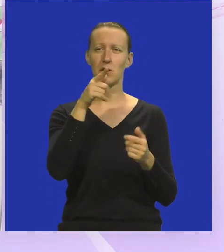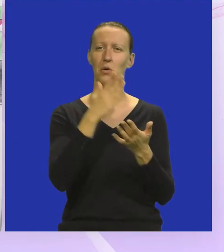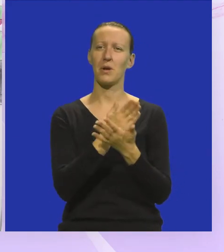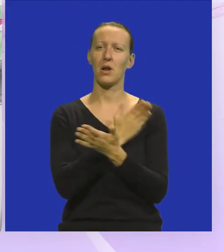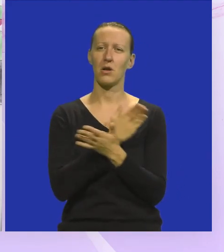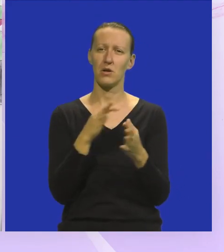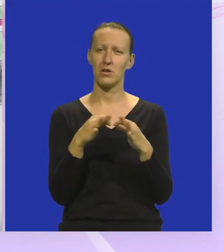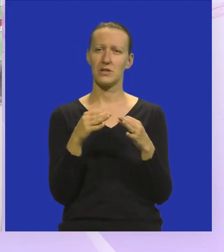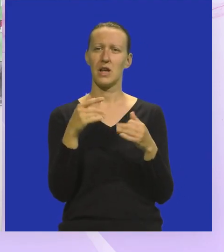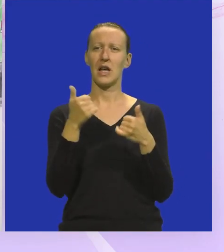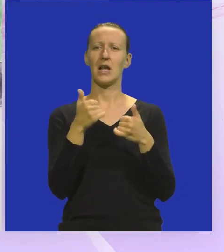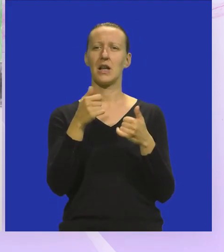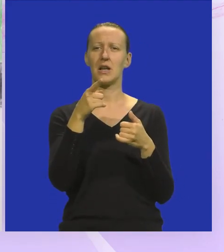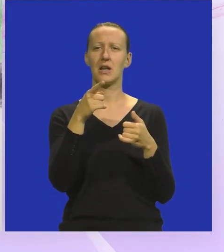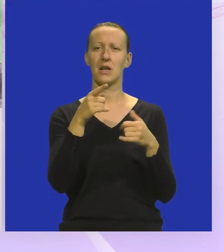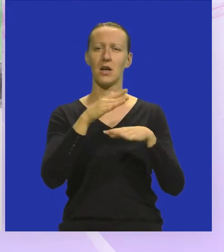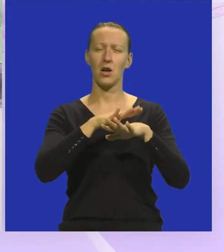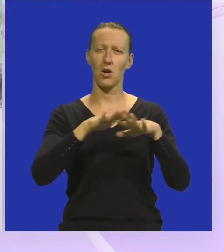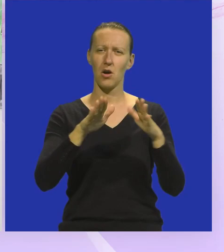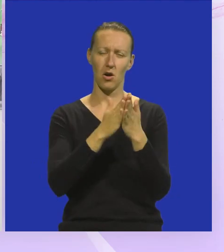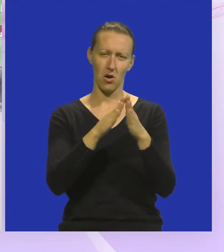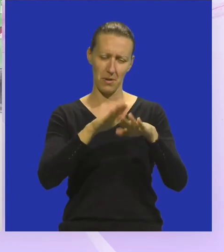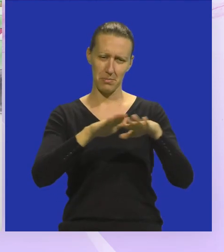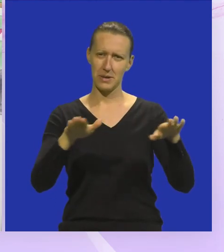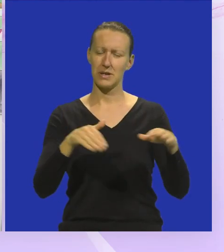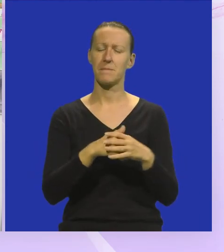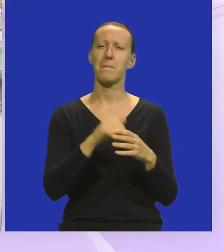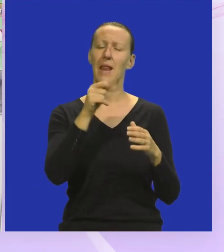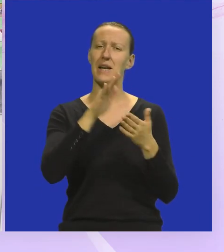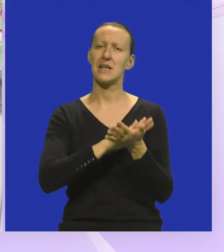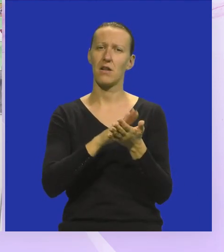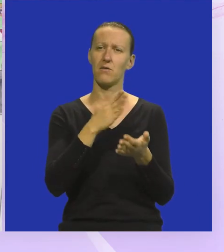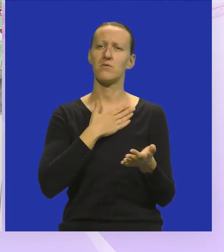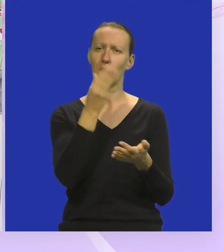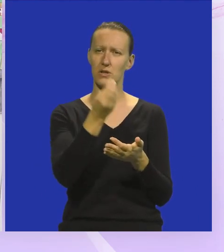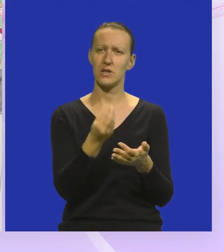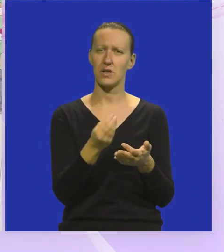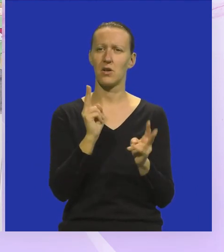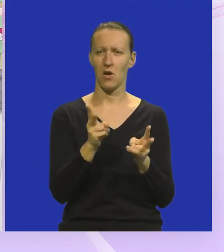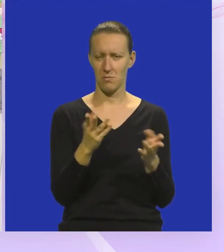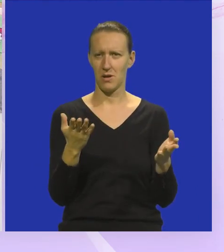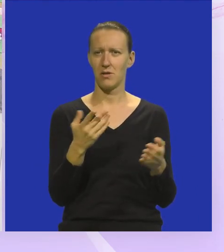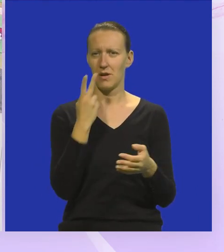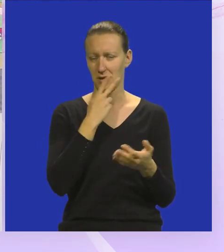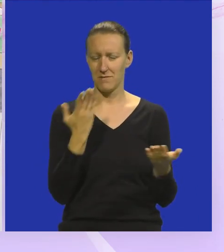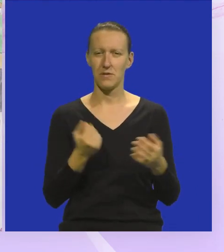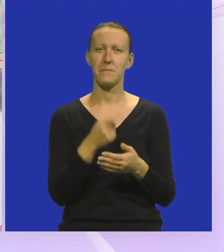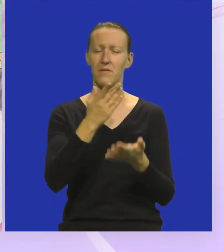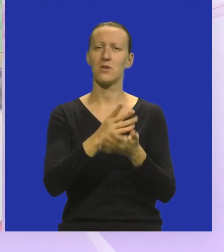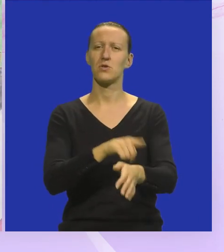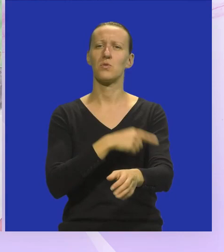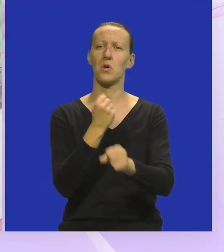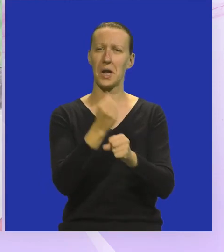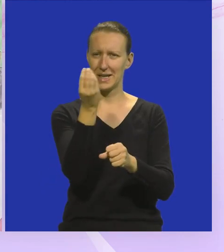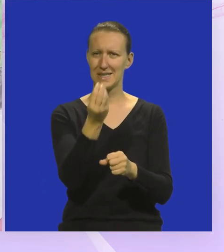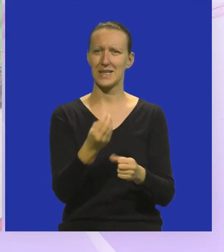da je to bilo za ili koric ili tako nešto. Jeste li zadovoljna svojim crtežima? Pa normalno, naravno. A ti se već dugo